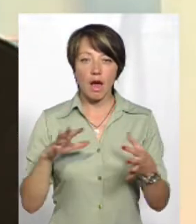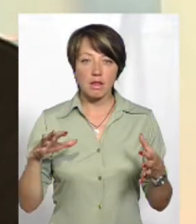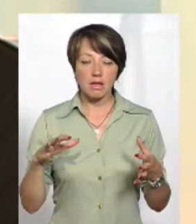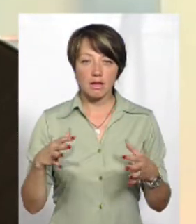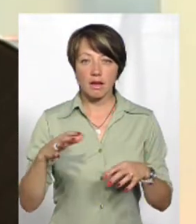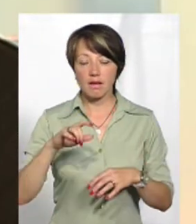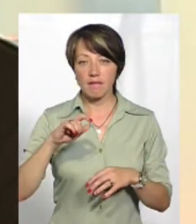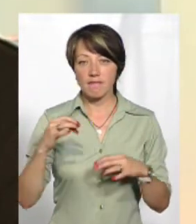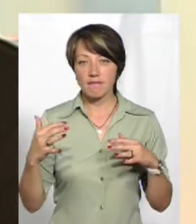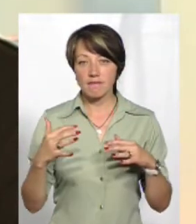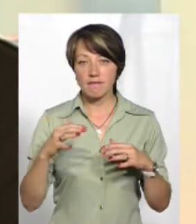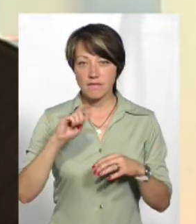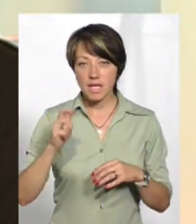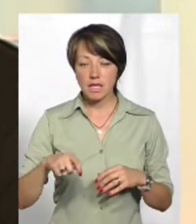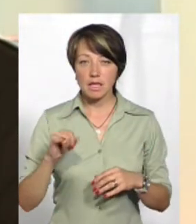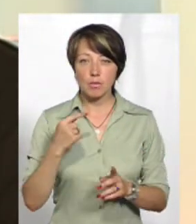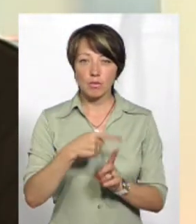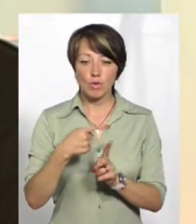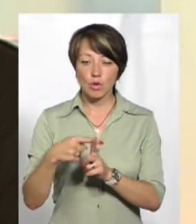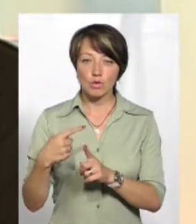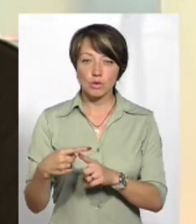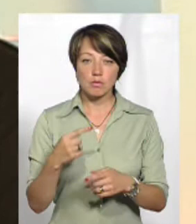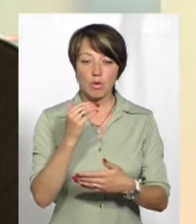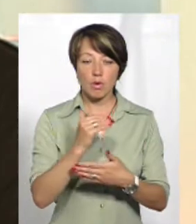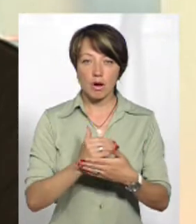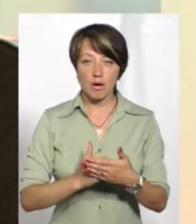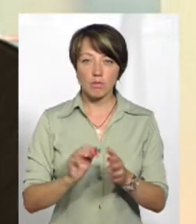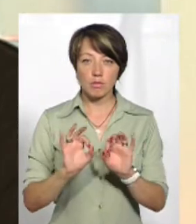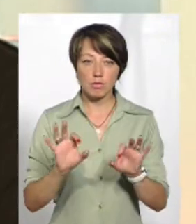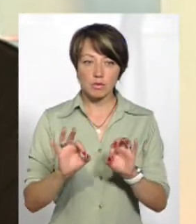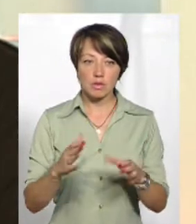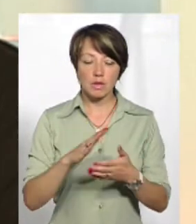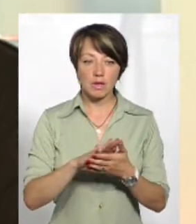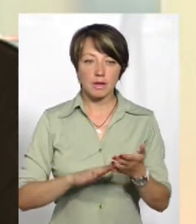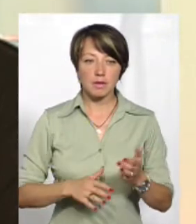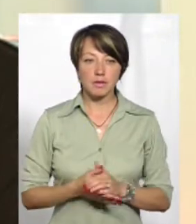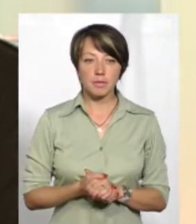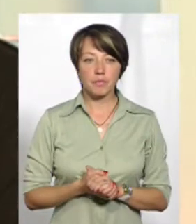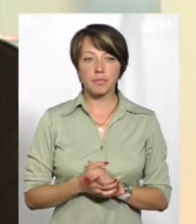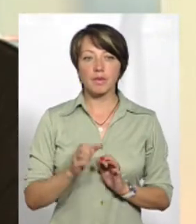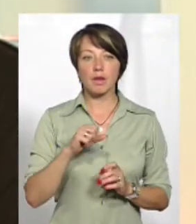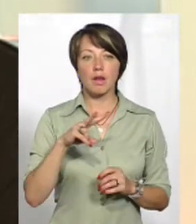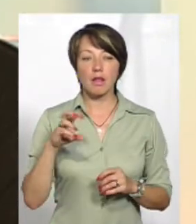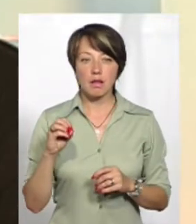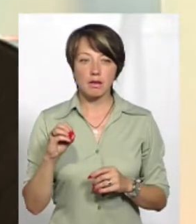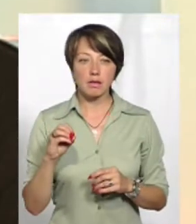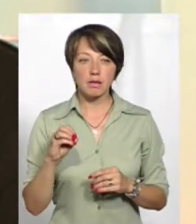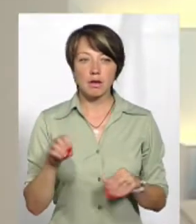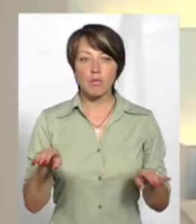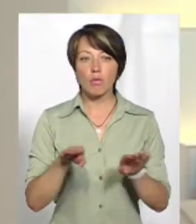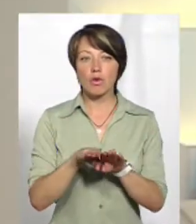І плюс додатково ряд програм, я думаю, ми про це поспілкуємося далі. Але однозначно